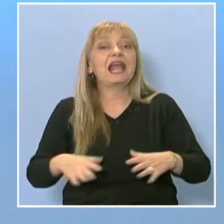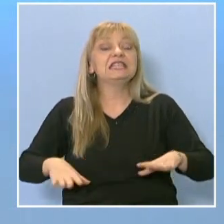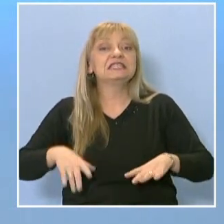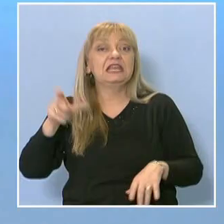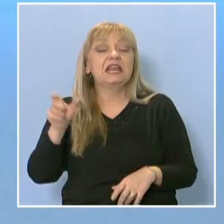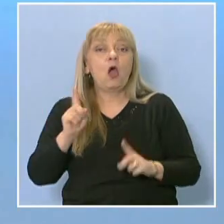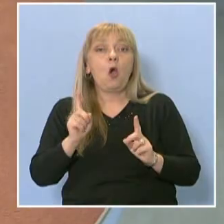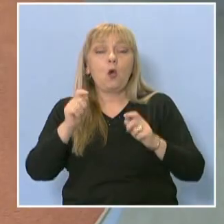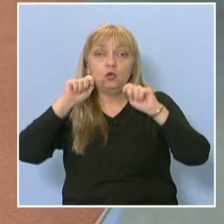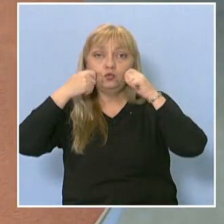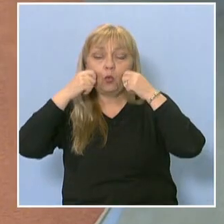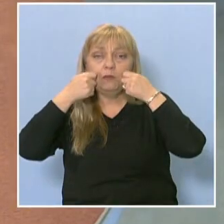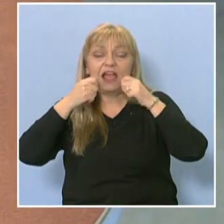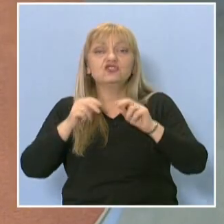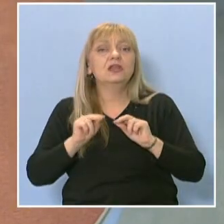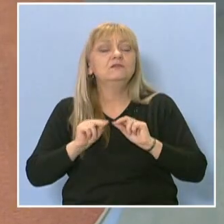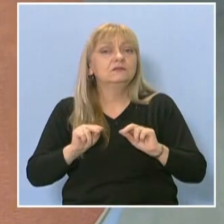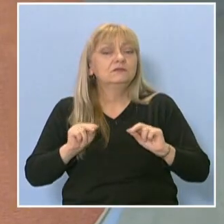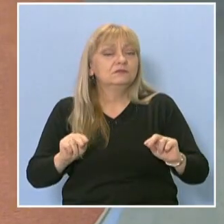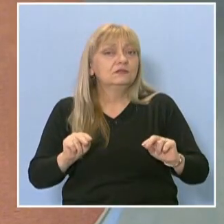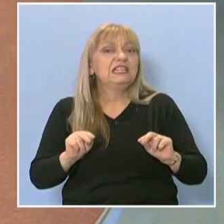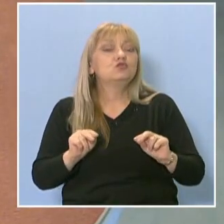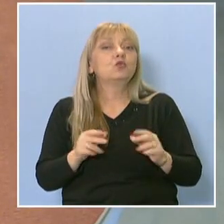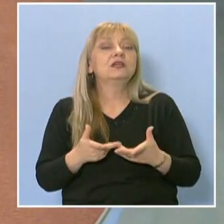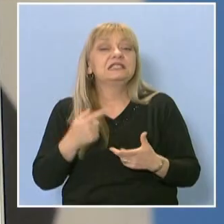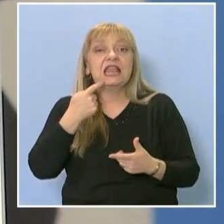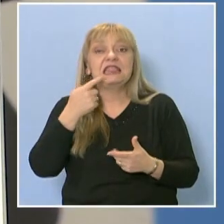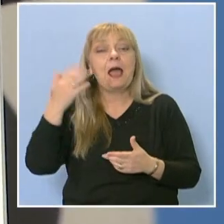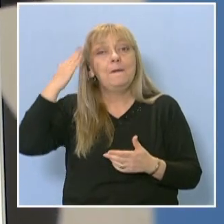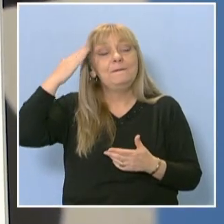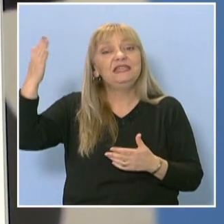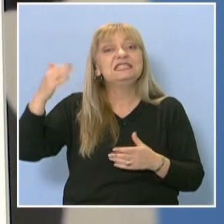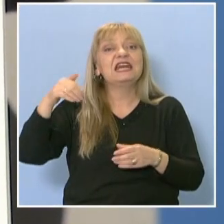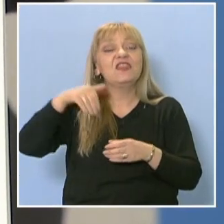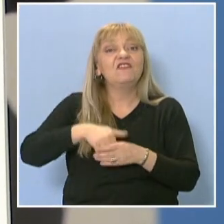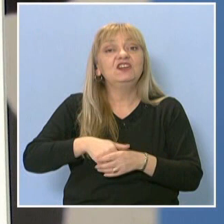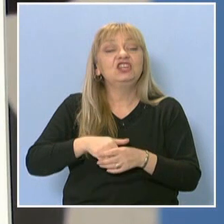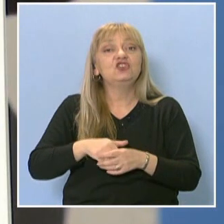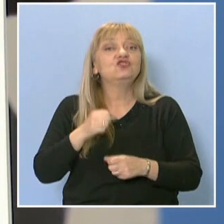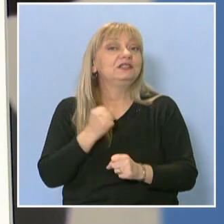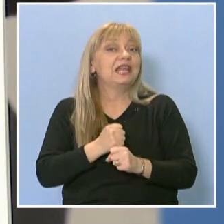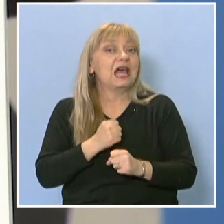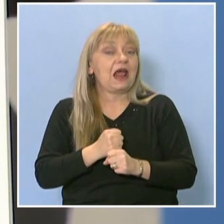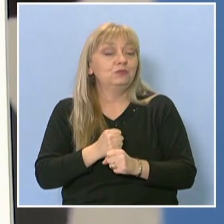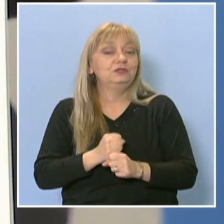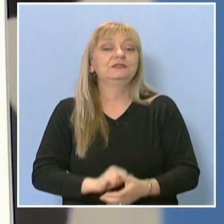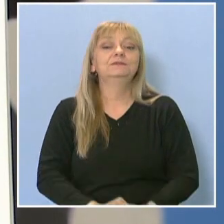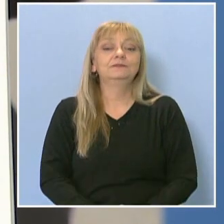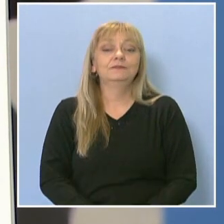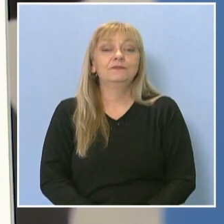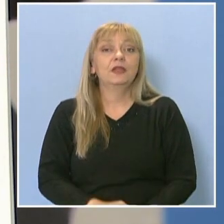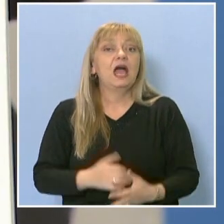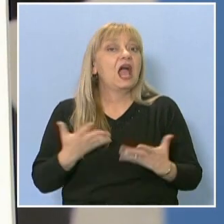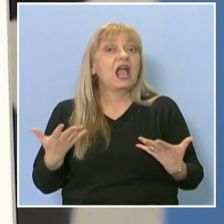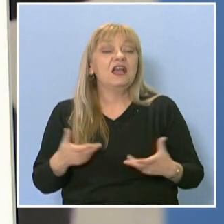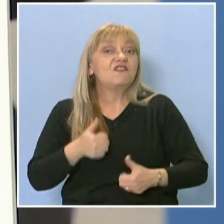обжалва инструкция под законов нормативен акт на министра на вътрешните работи. Сред каква